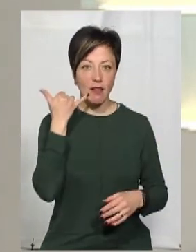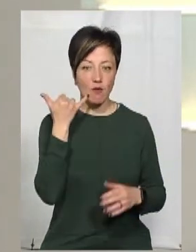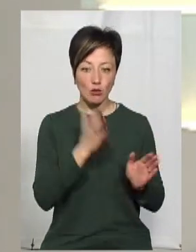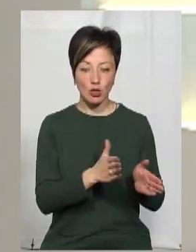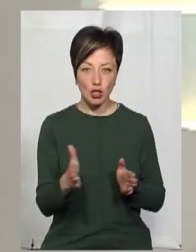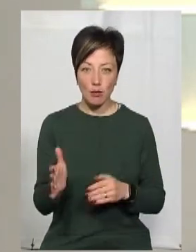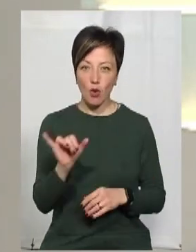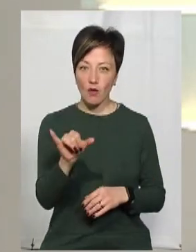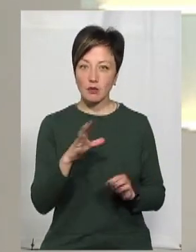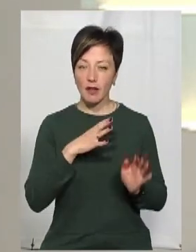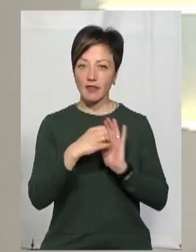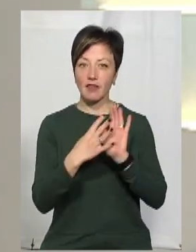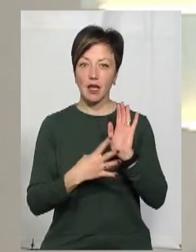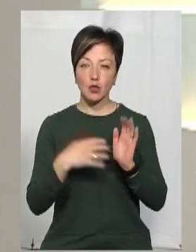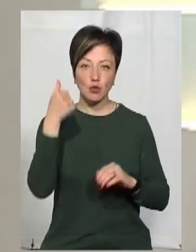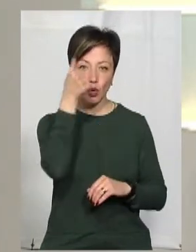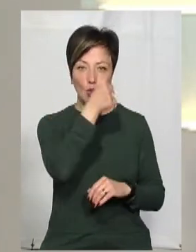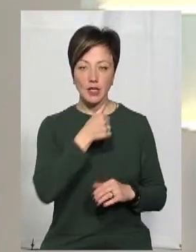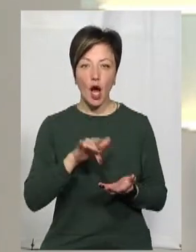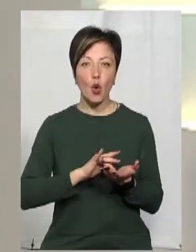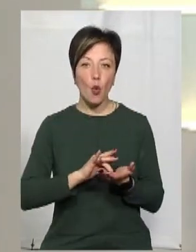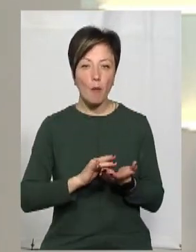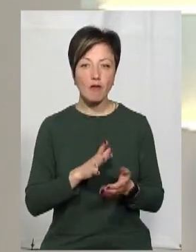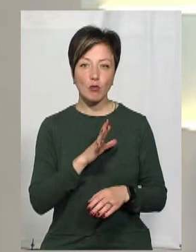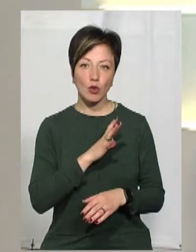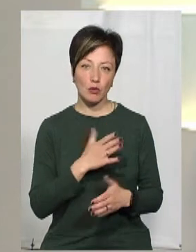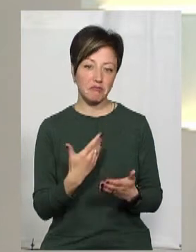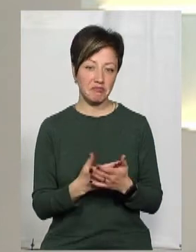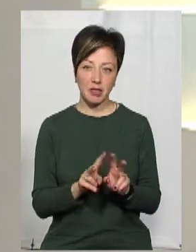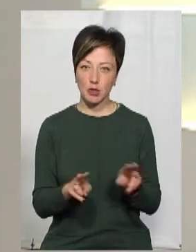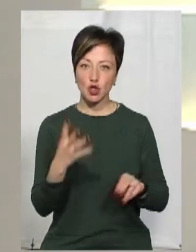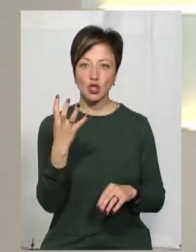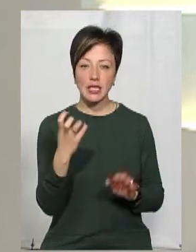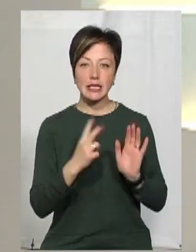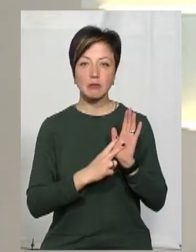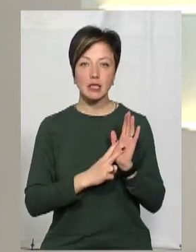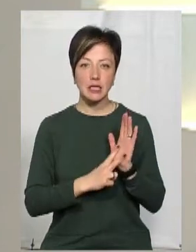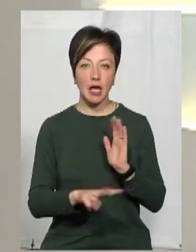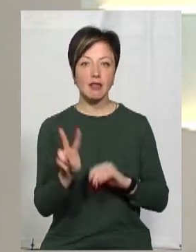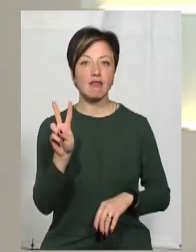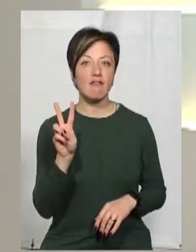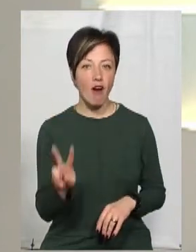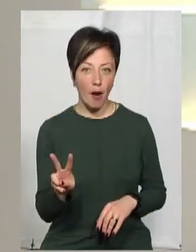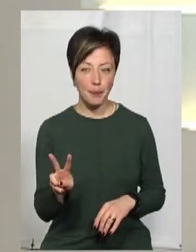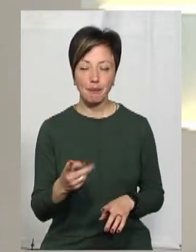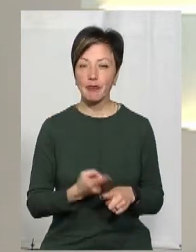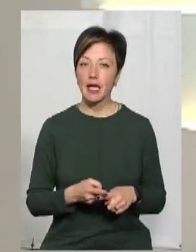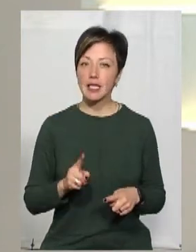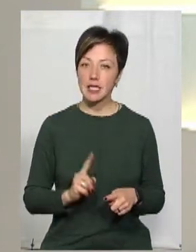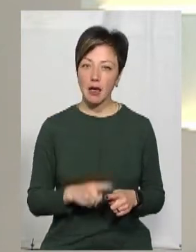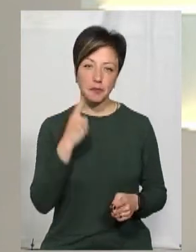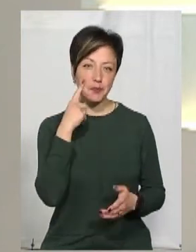режимі, а такі робилися у 2019 році, ромів в області приблизно стільки ж – 472. І це